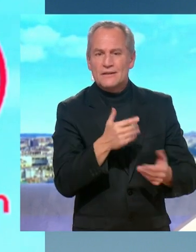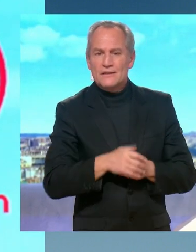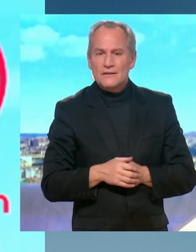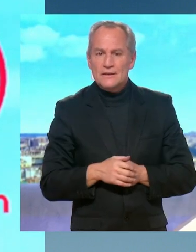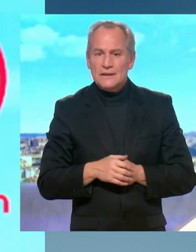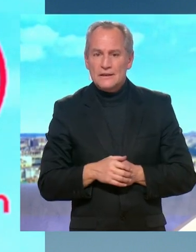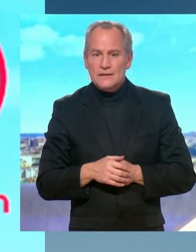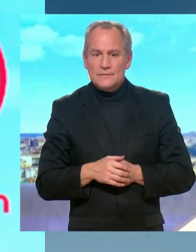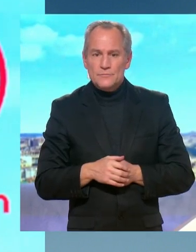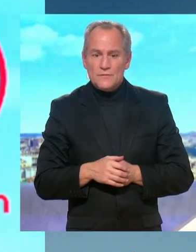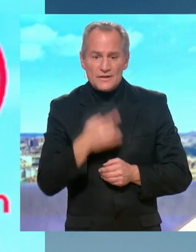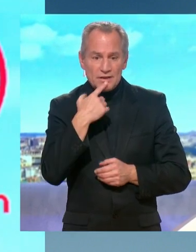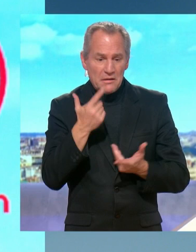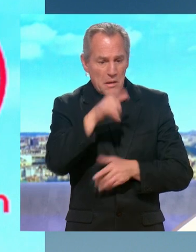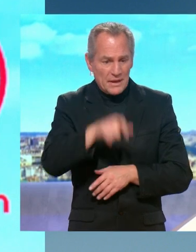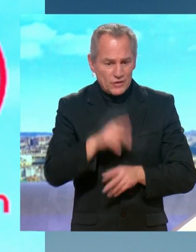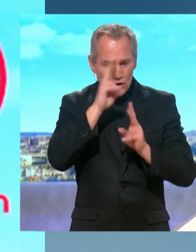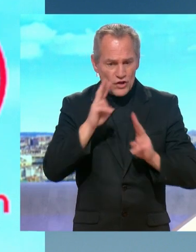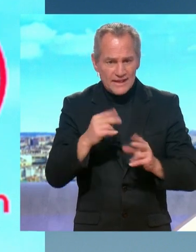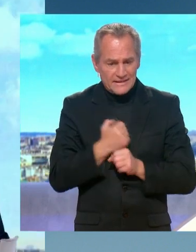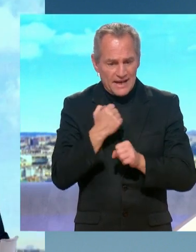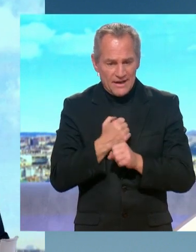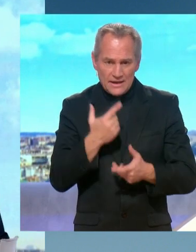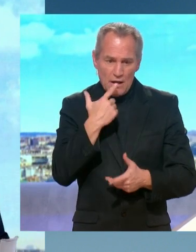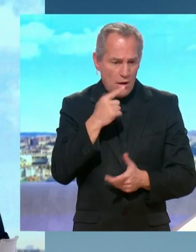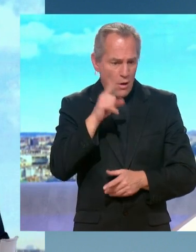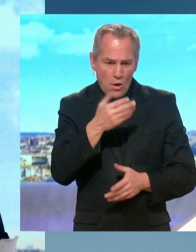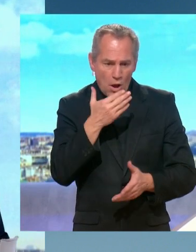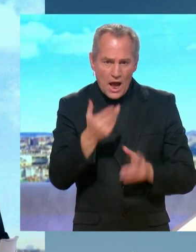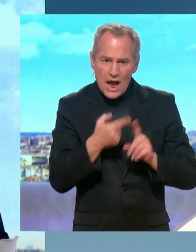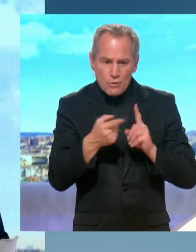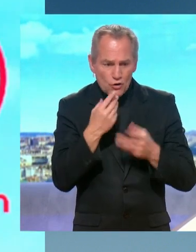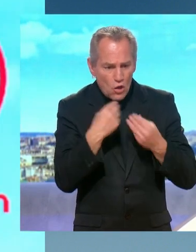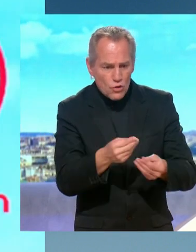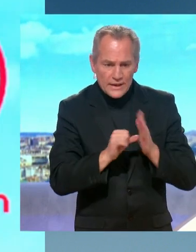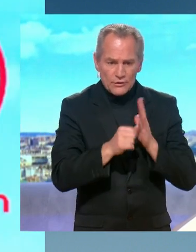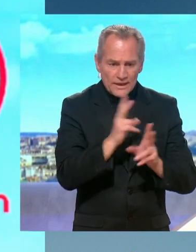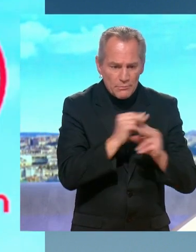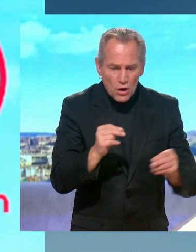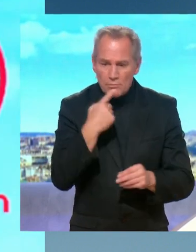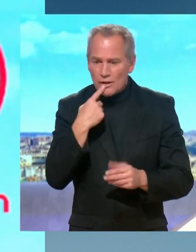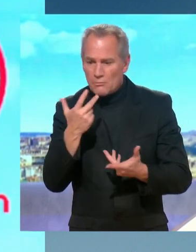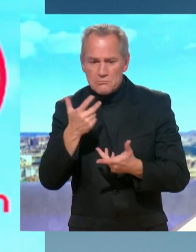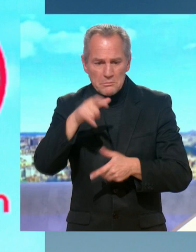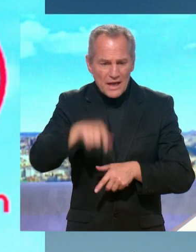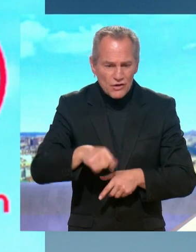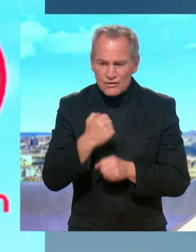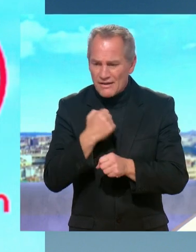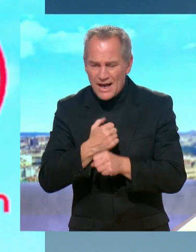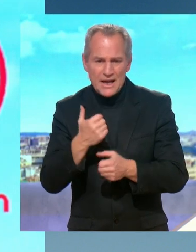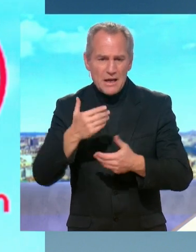très simple, une nouvelle fois. Les gens qui bossent, il vaut mieux régulariser la nounou qui travaille, le serveur qui travaille, le type du BTP qui travaille,